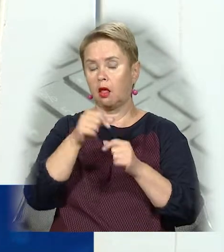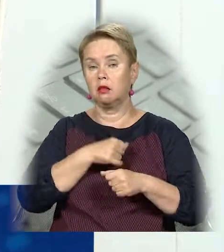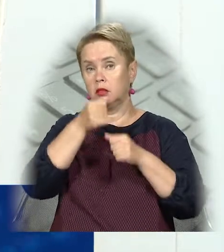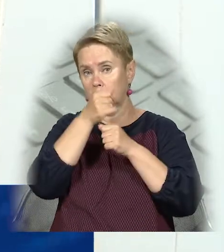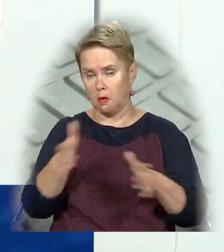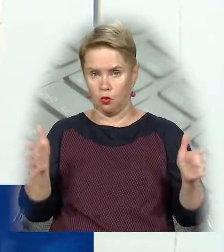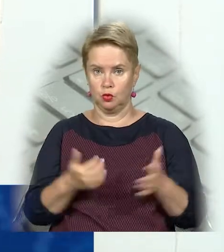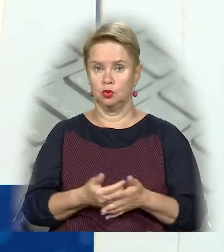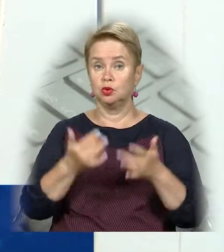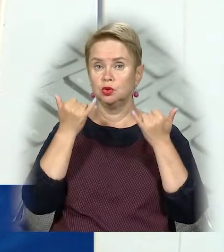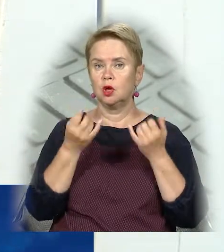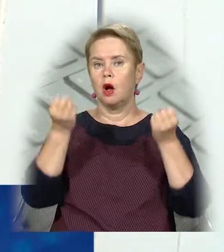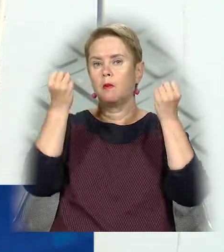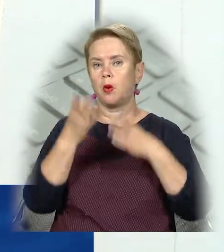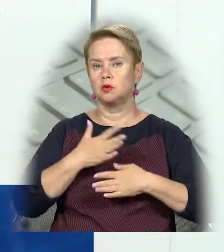просто відвратний.